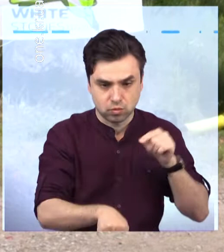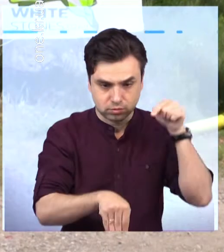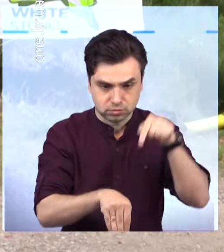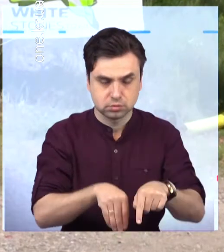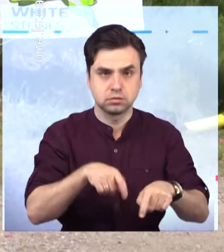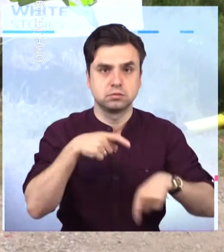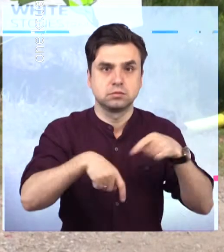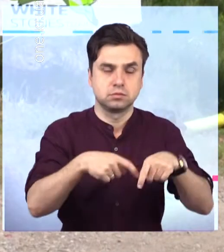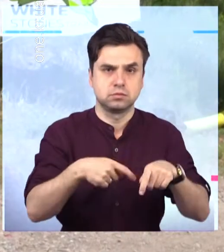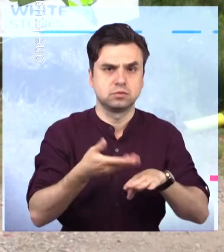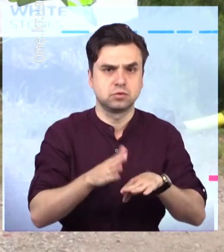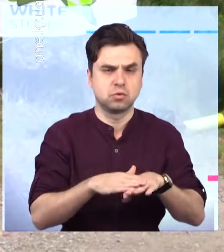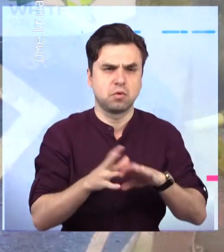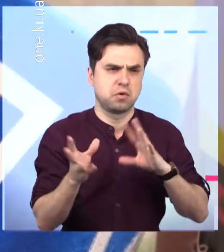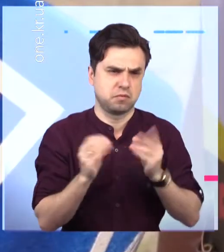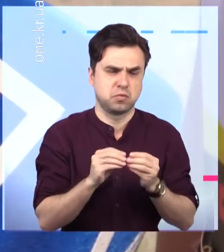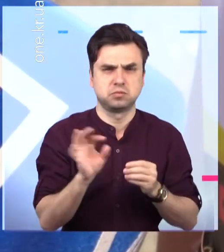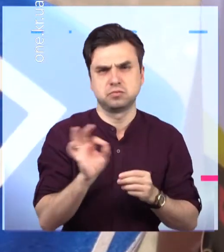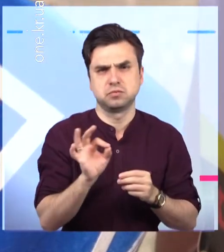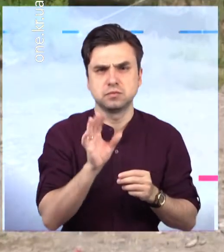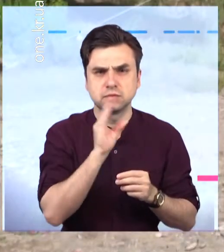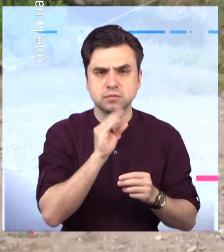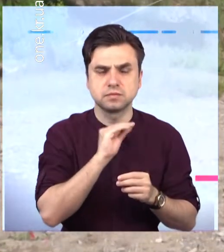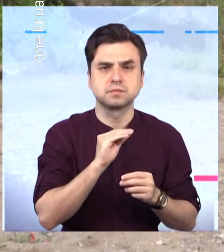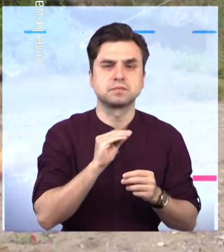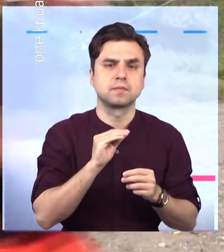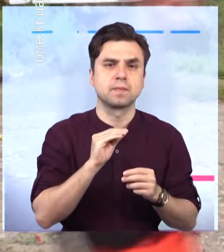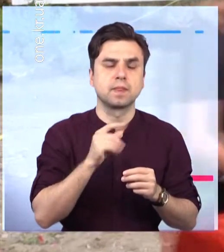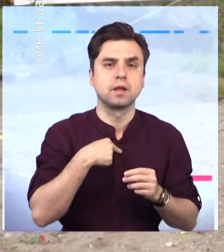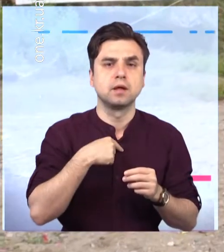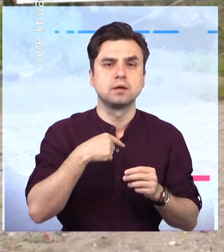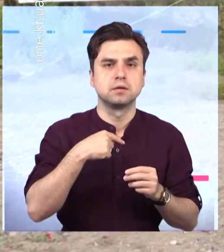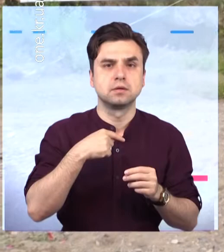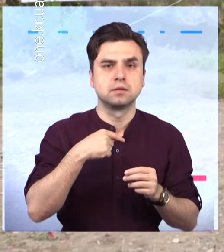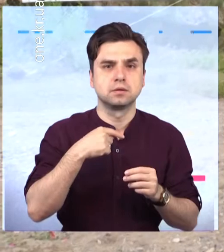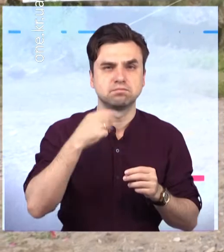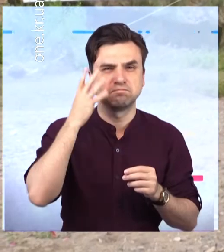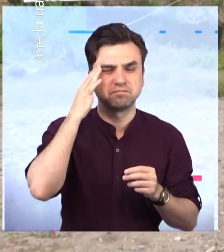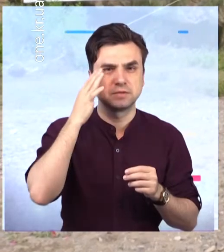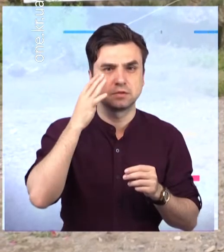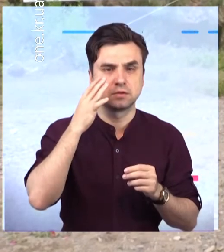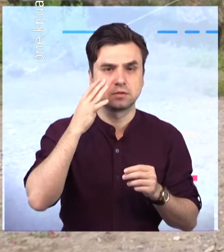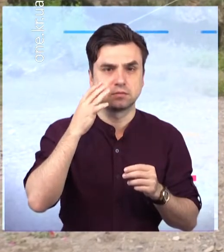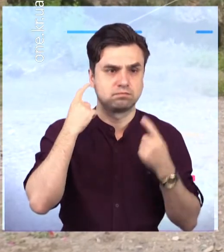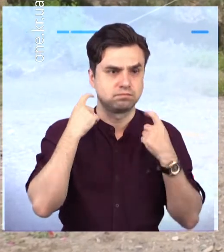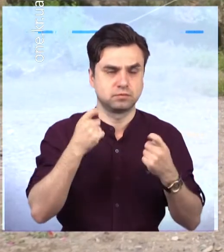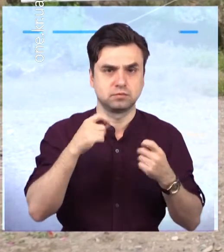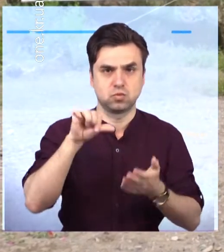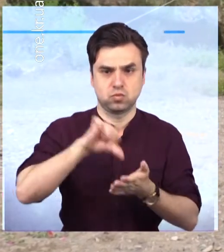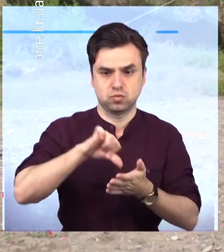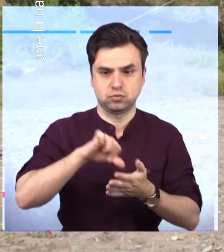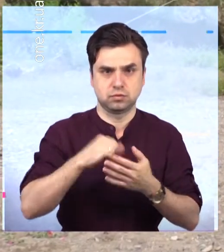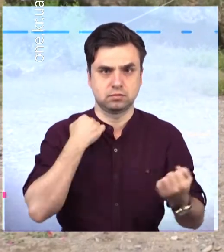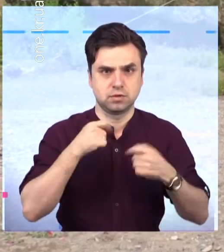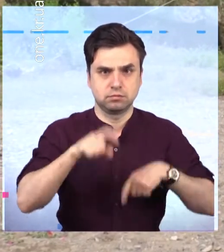в принципі, більше і нічого. Я хочу, вони теж, це дуже прикольно, вони